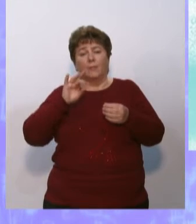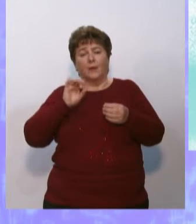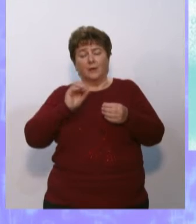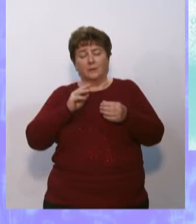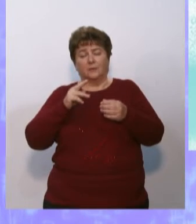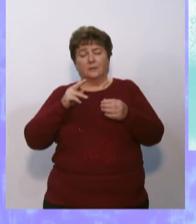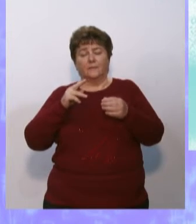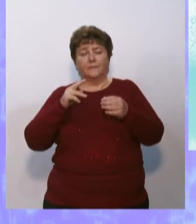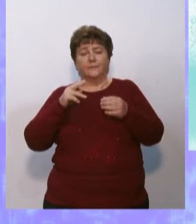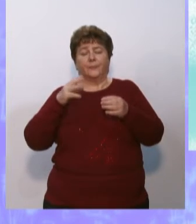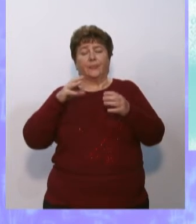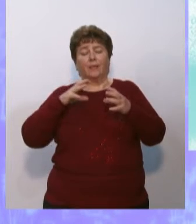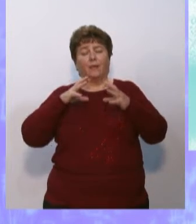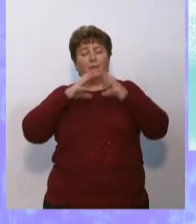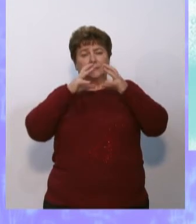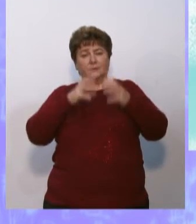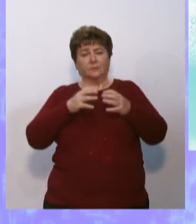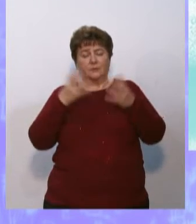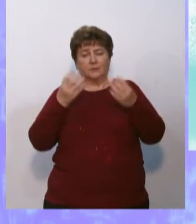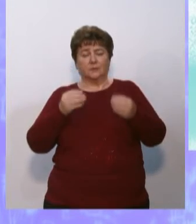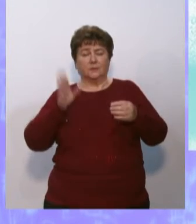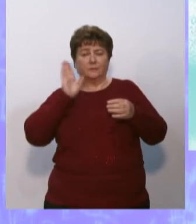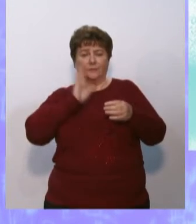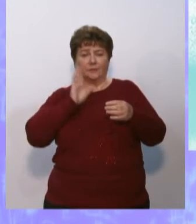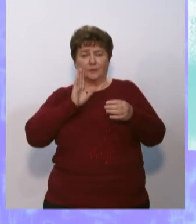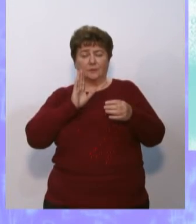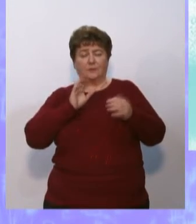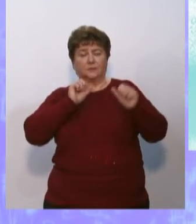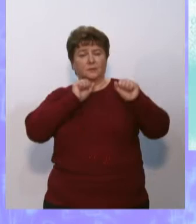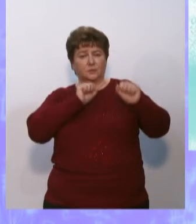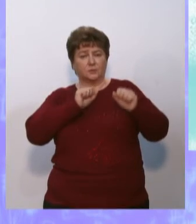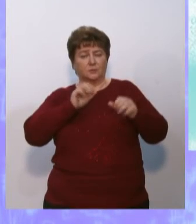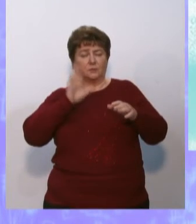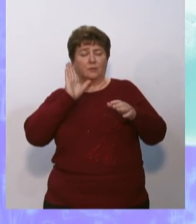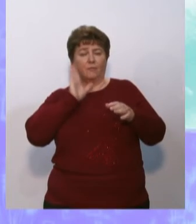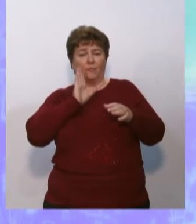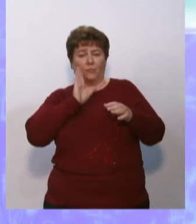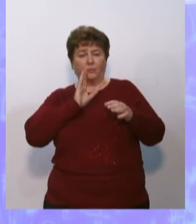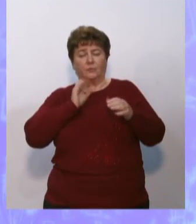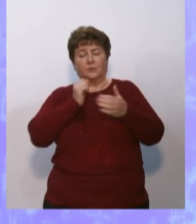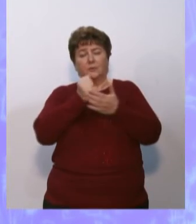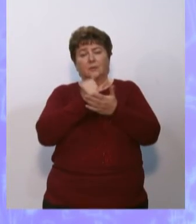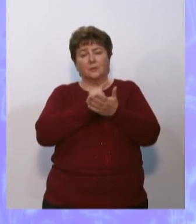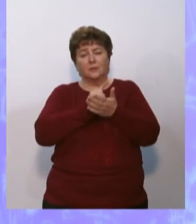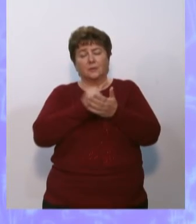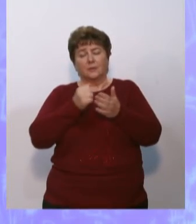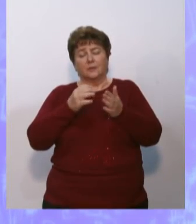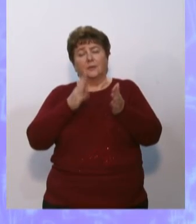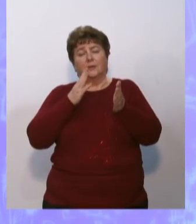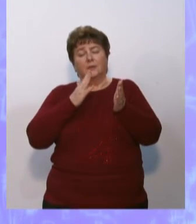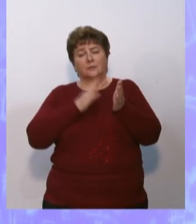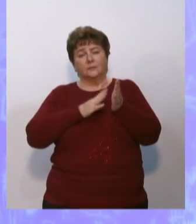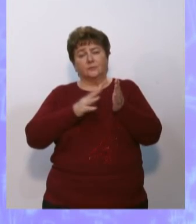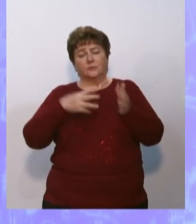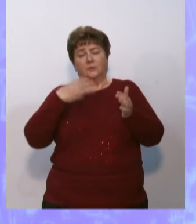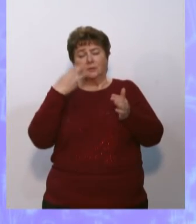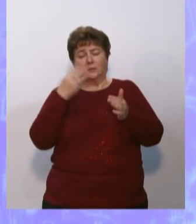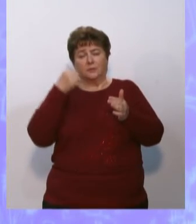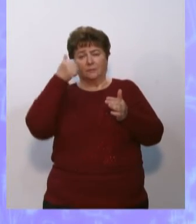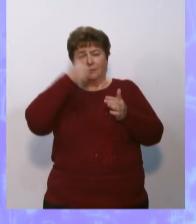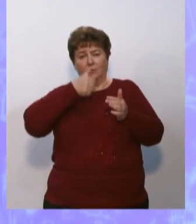воды. Всемирный день охраны водных ресурсов. С 1993 года